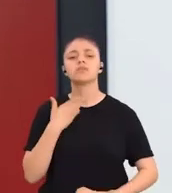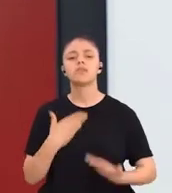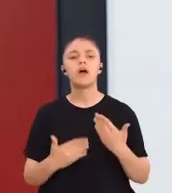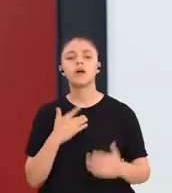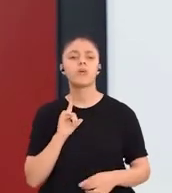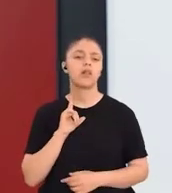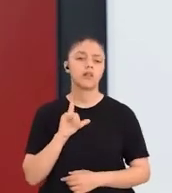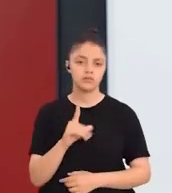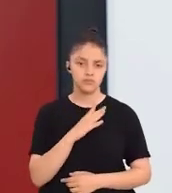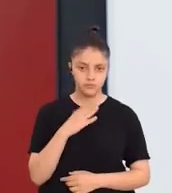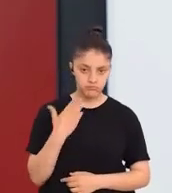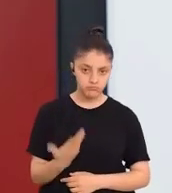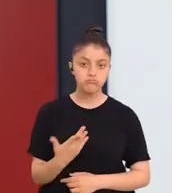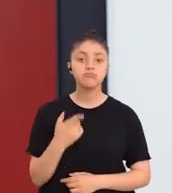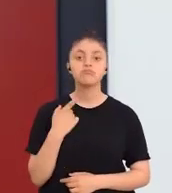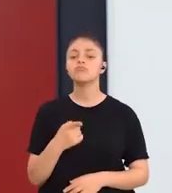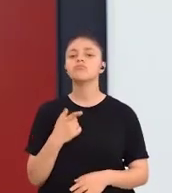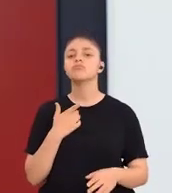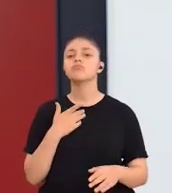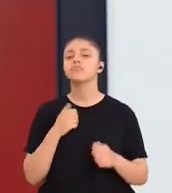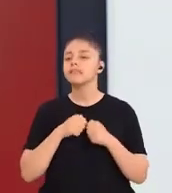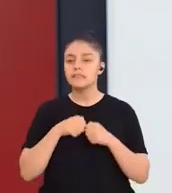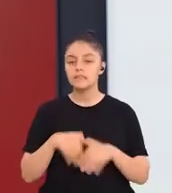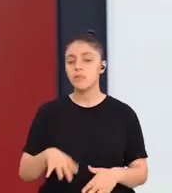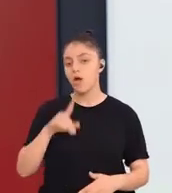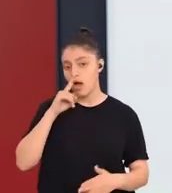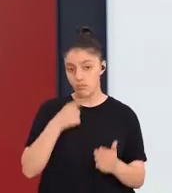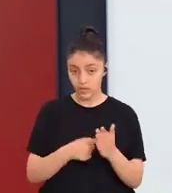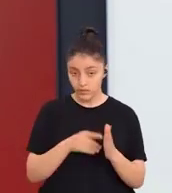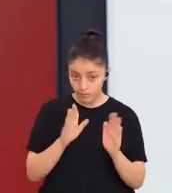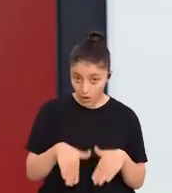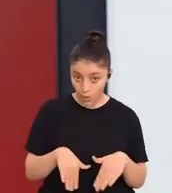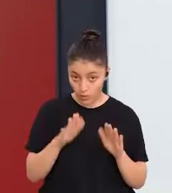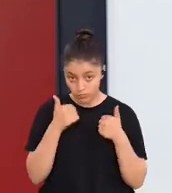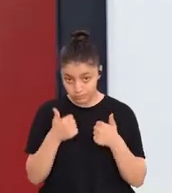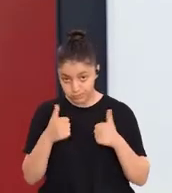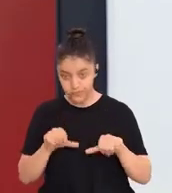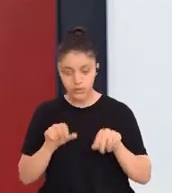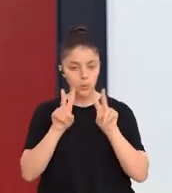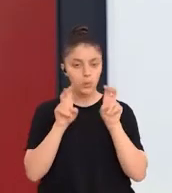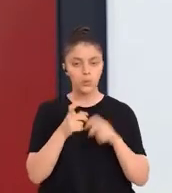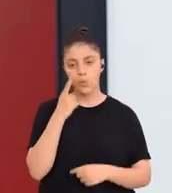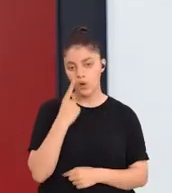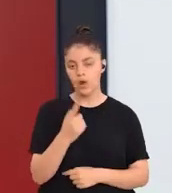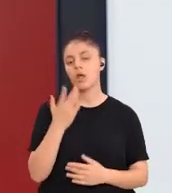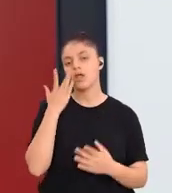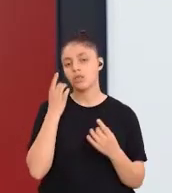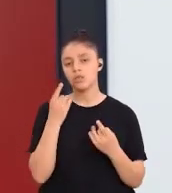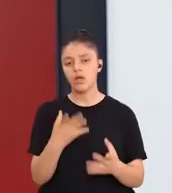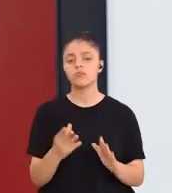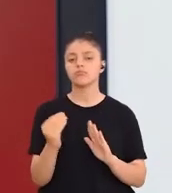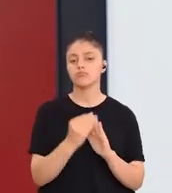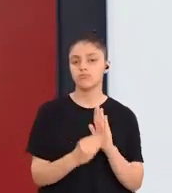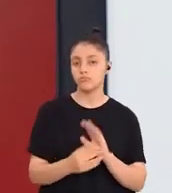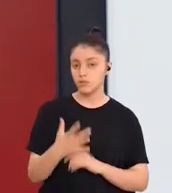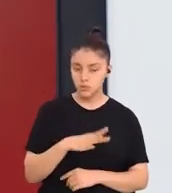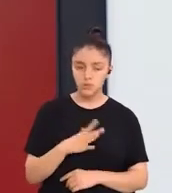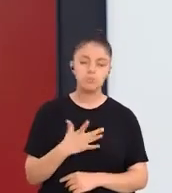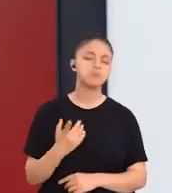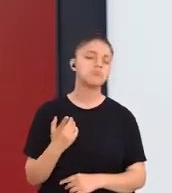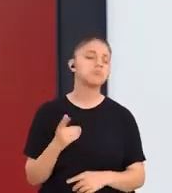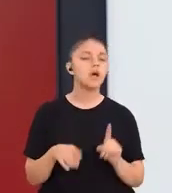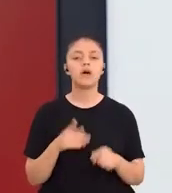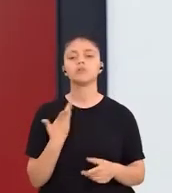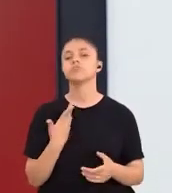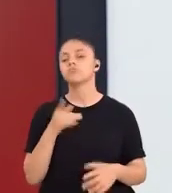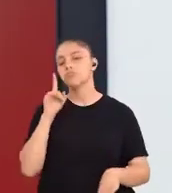değerlendirme ihtiyacı hisseder. Her sistem amaçların gerçekleşip gerçekleşmediğini belirlemeye dönük olarak bir